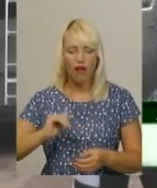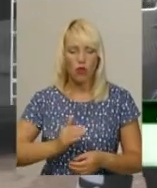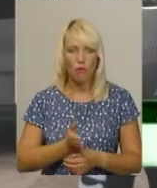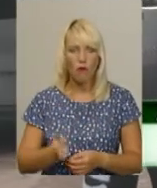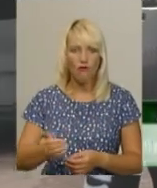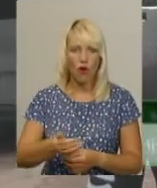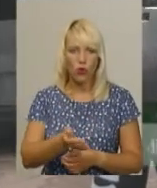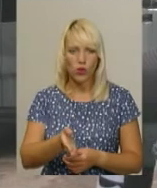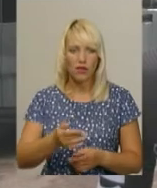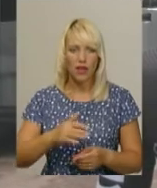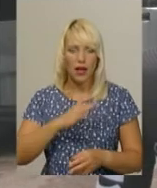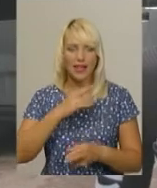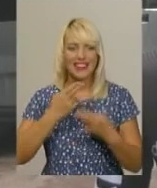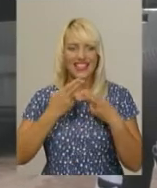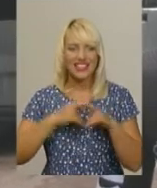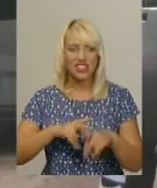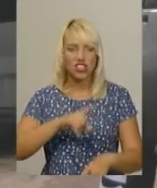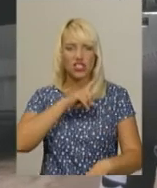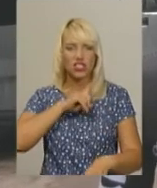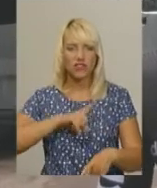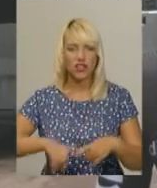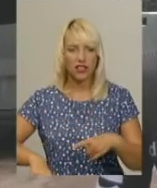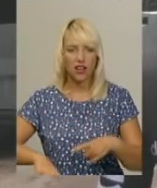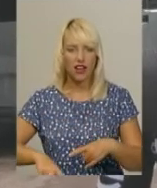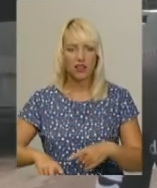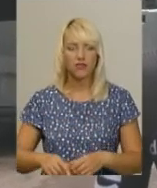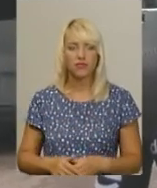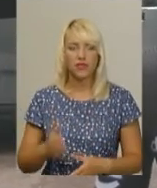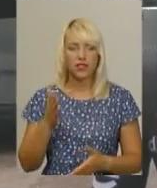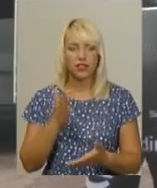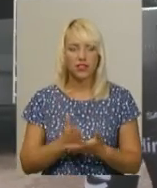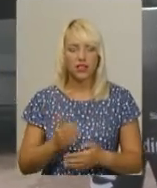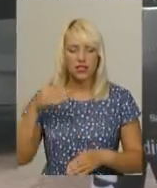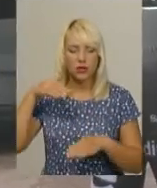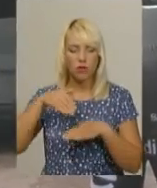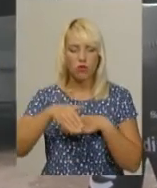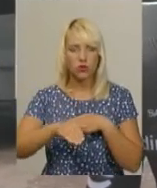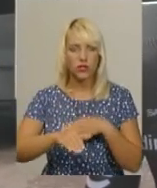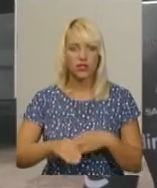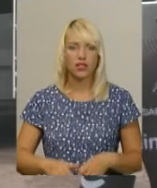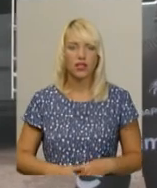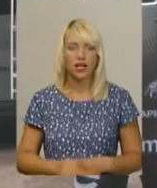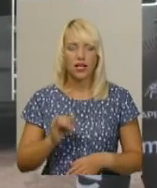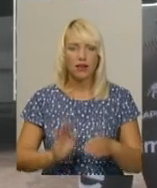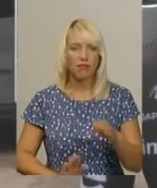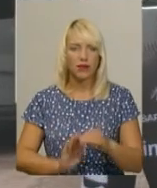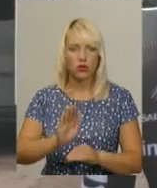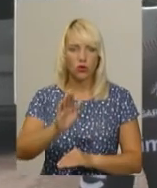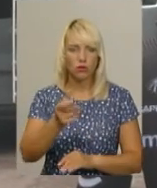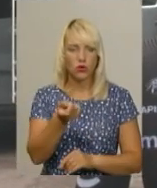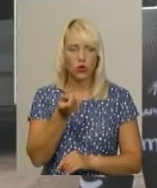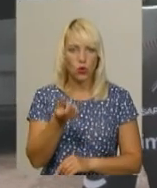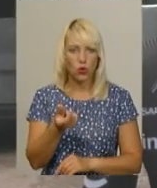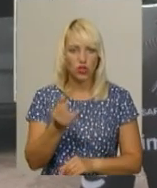дуже технічна, швидка, є спуски та підйоми трошки,